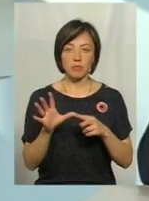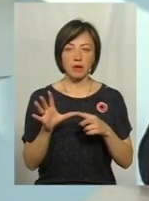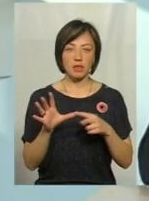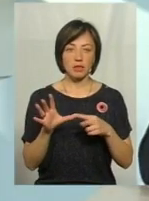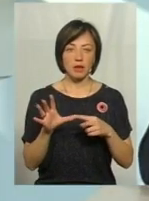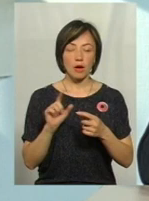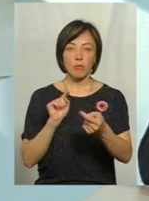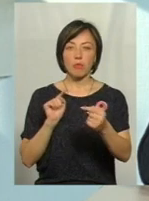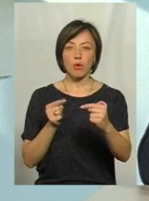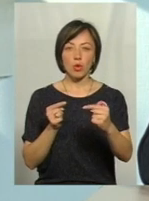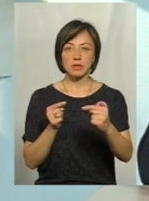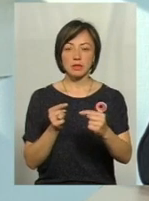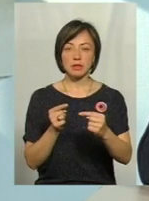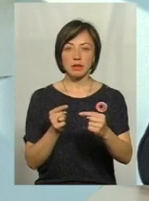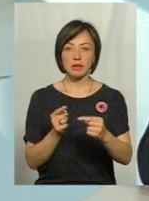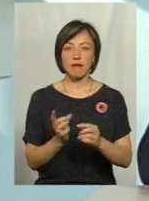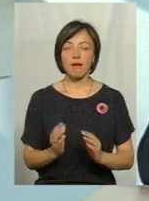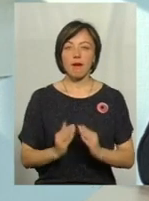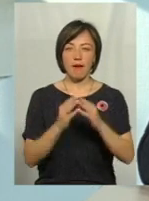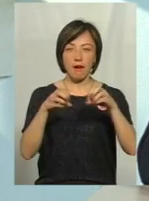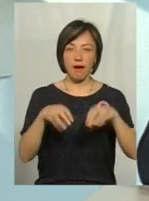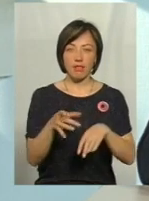протиракетний танковий комплекс «Стугна».